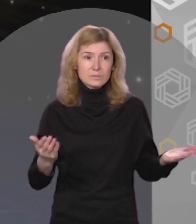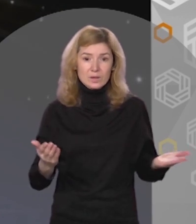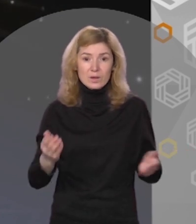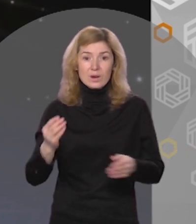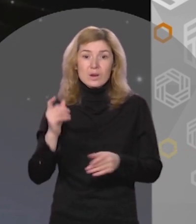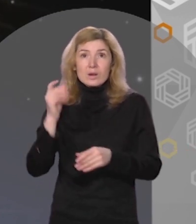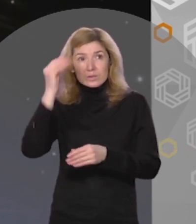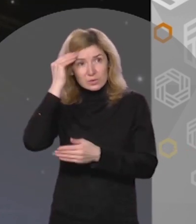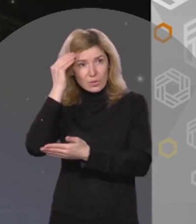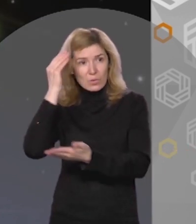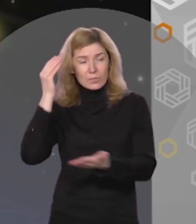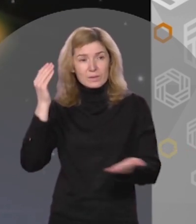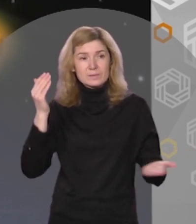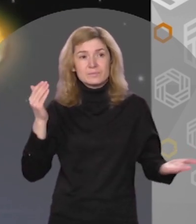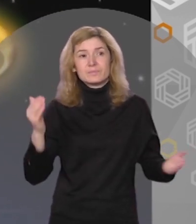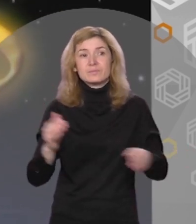Слово